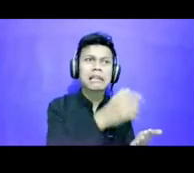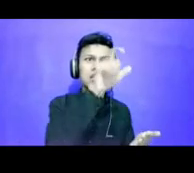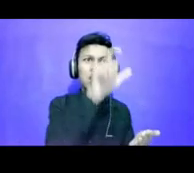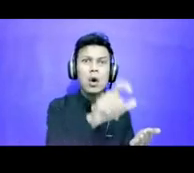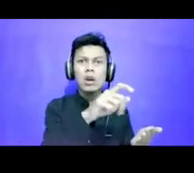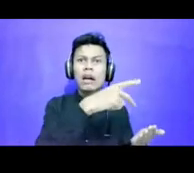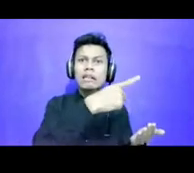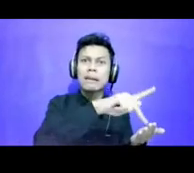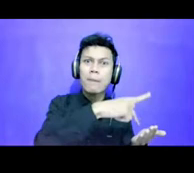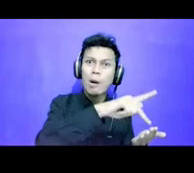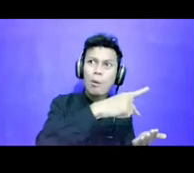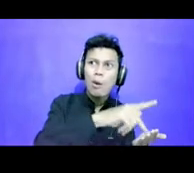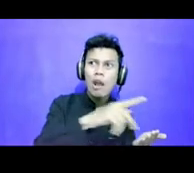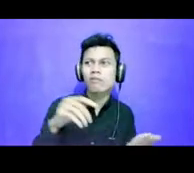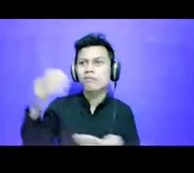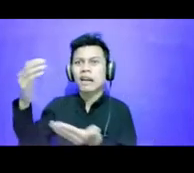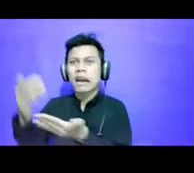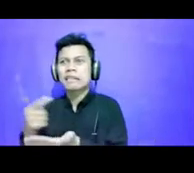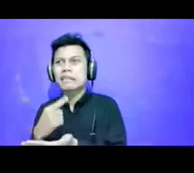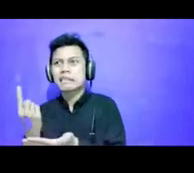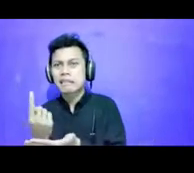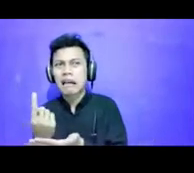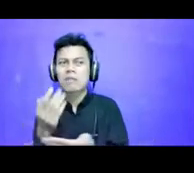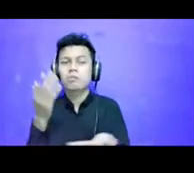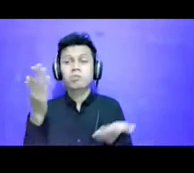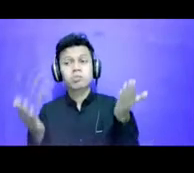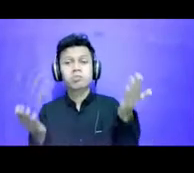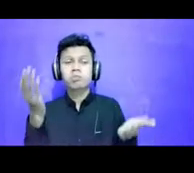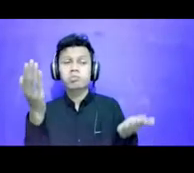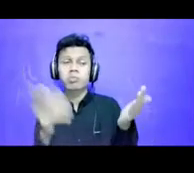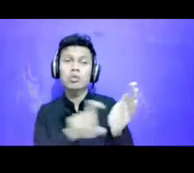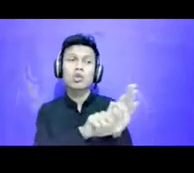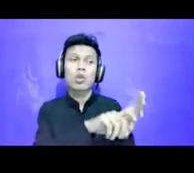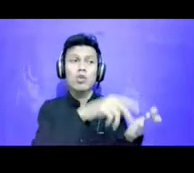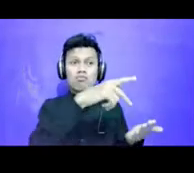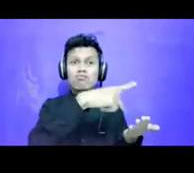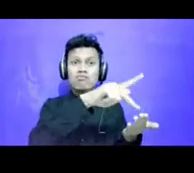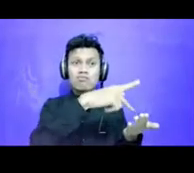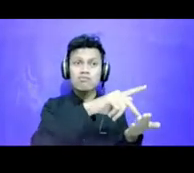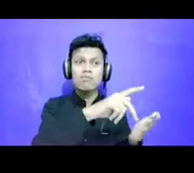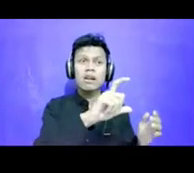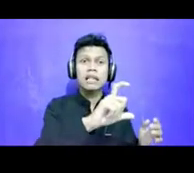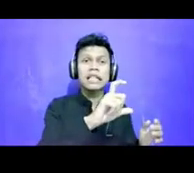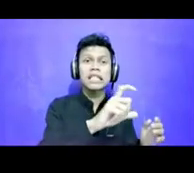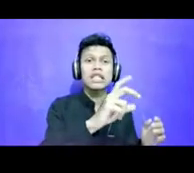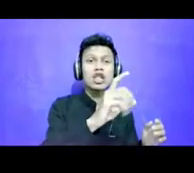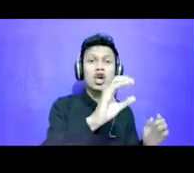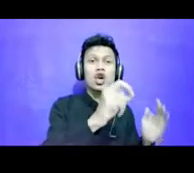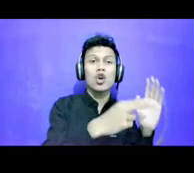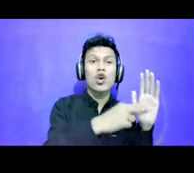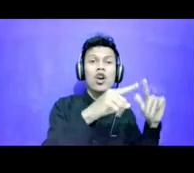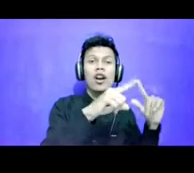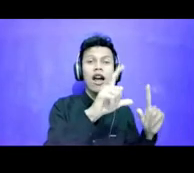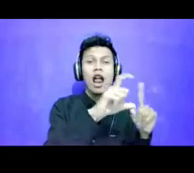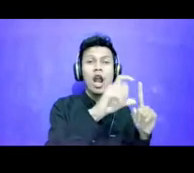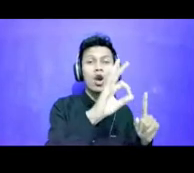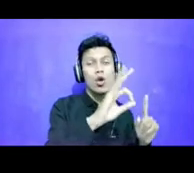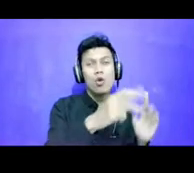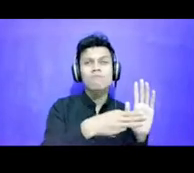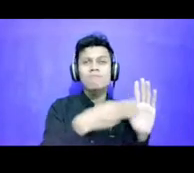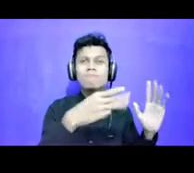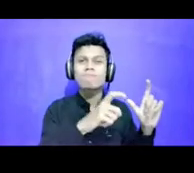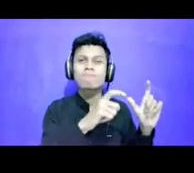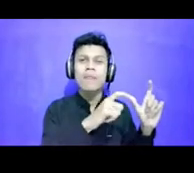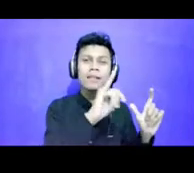bintang Seperti Cristiano Ronaldo Kemudian ada Messi Nah Di